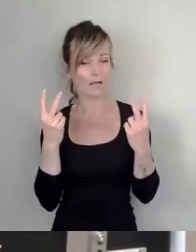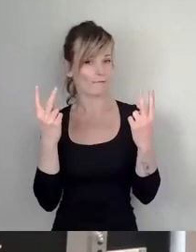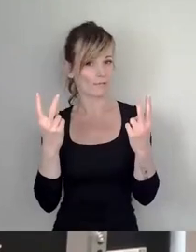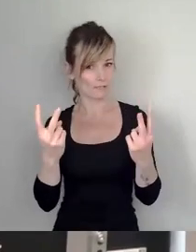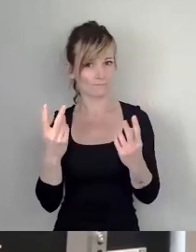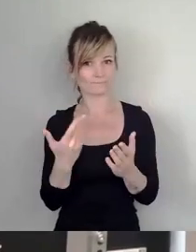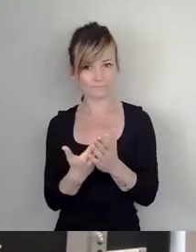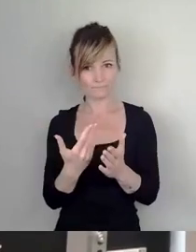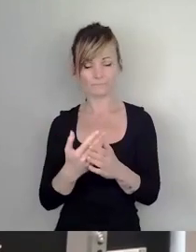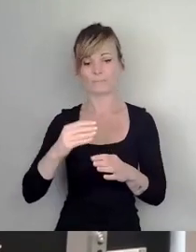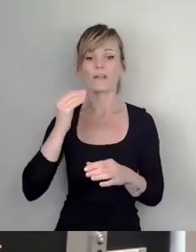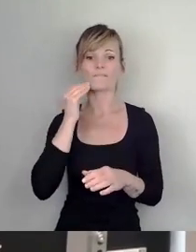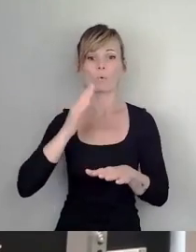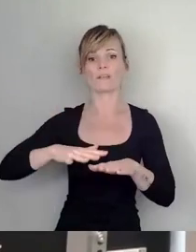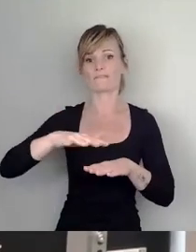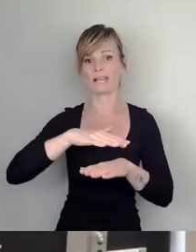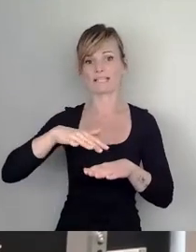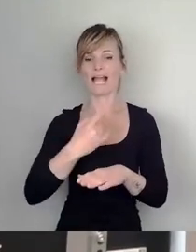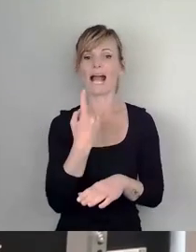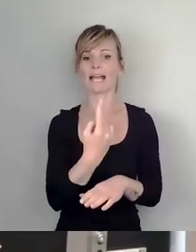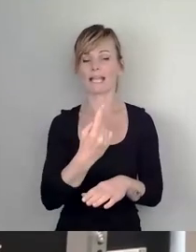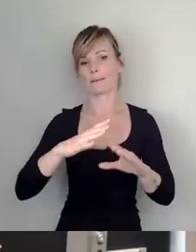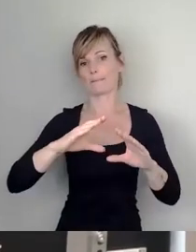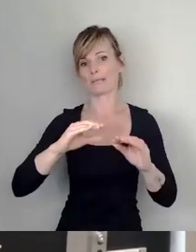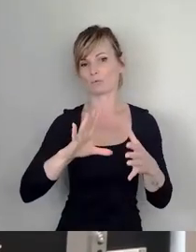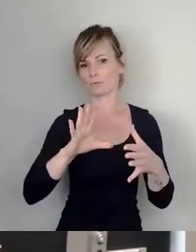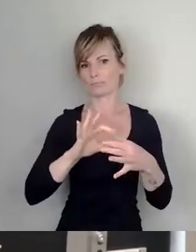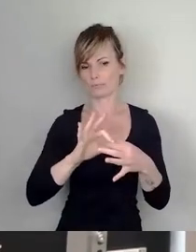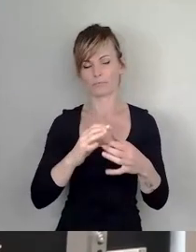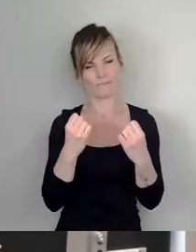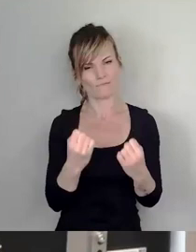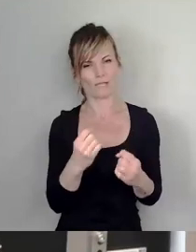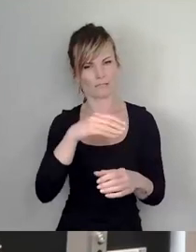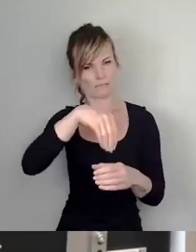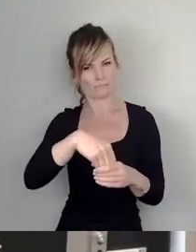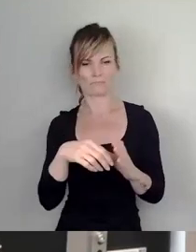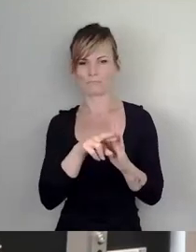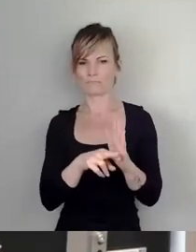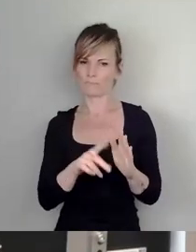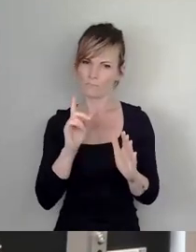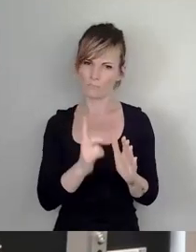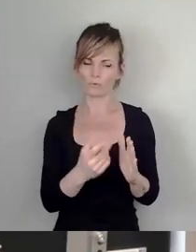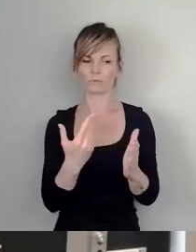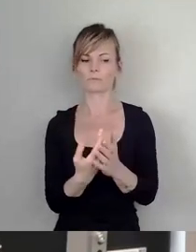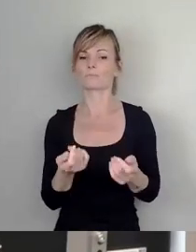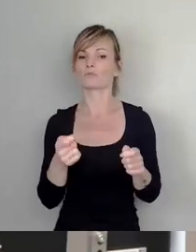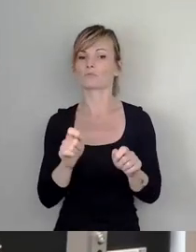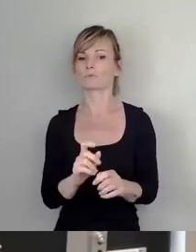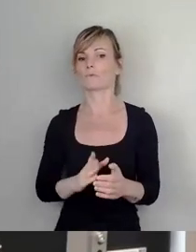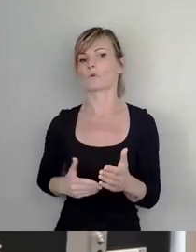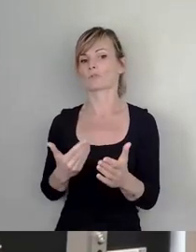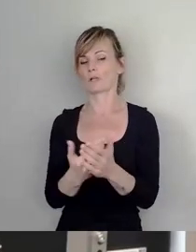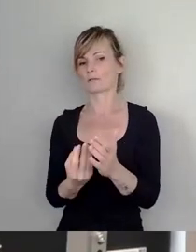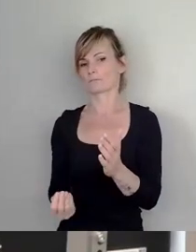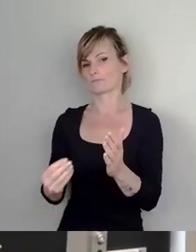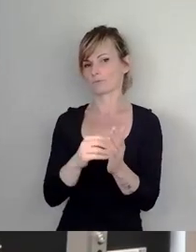Wohnflächen an Eigennutzung gekoppelt ist. Das haben wir deshalb im Beschlussvorschlag nochmal explizit herausgestellt. Dresden hat